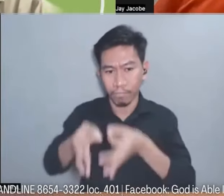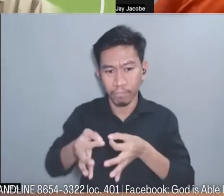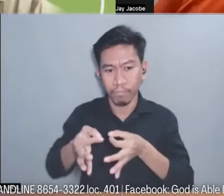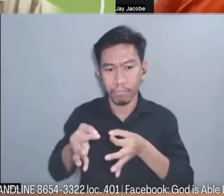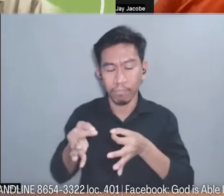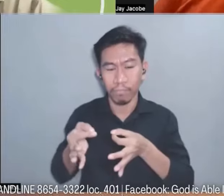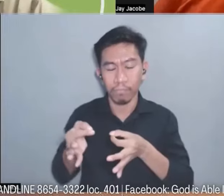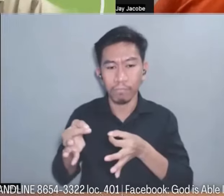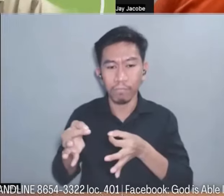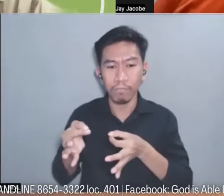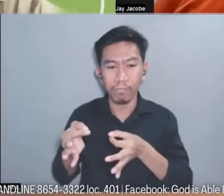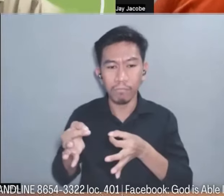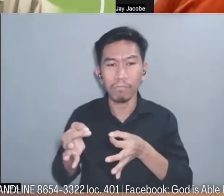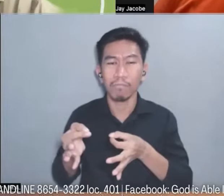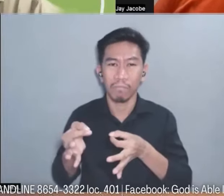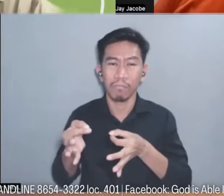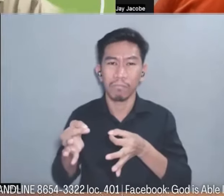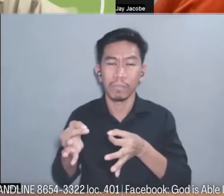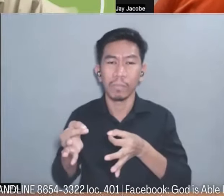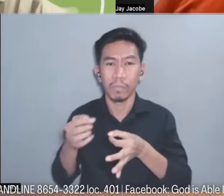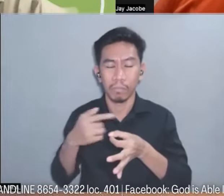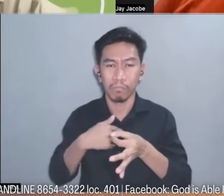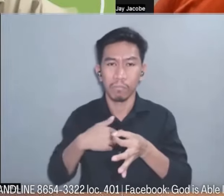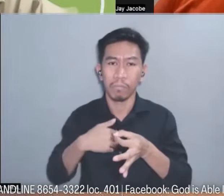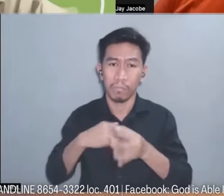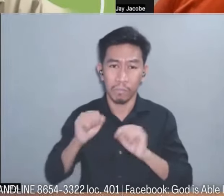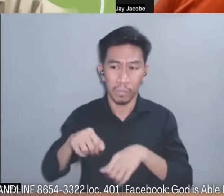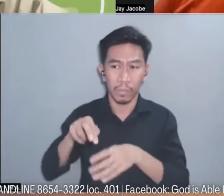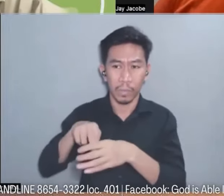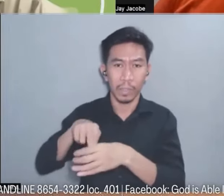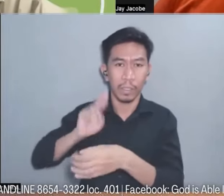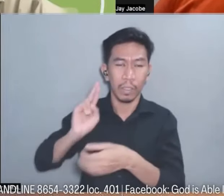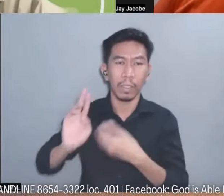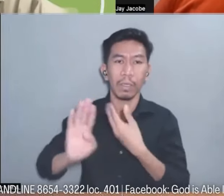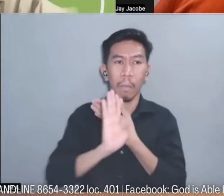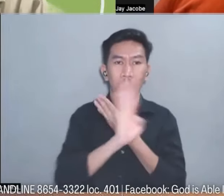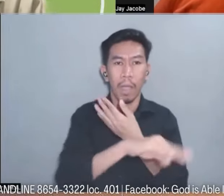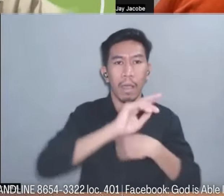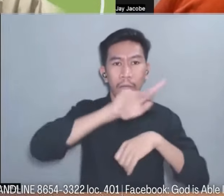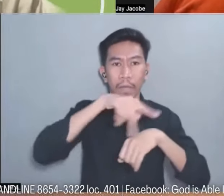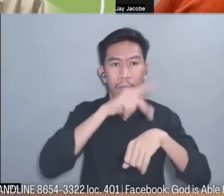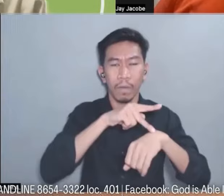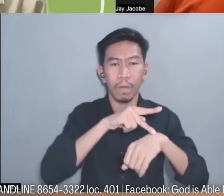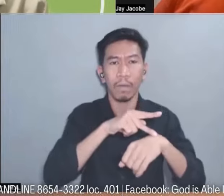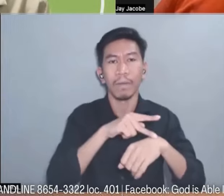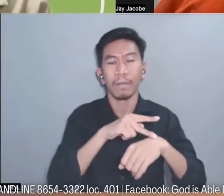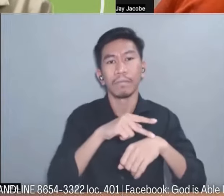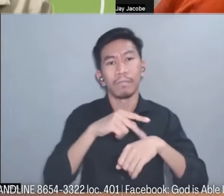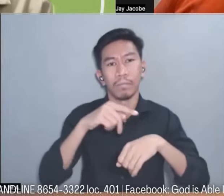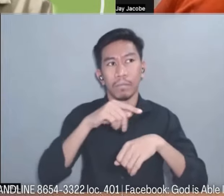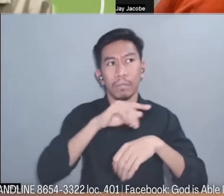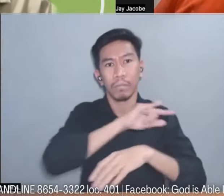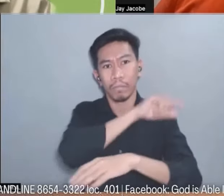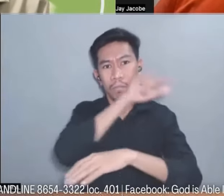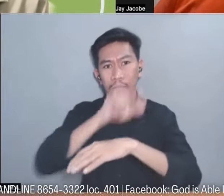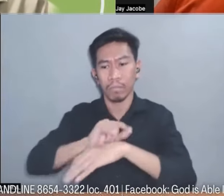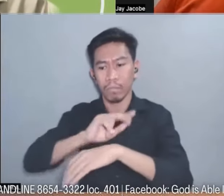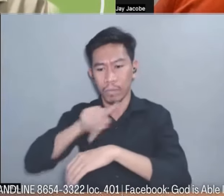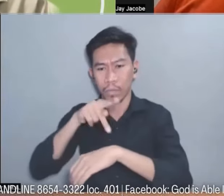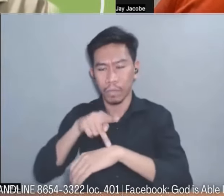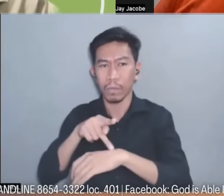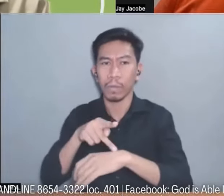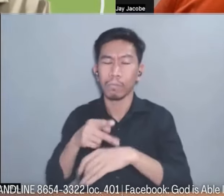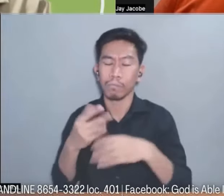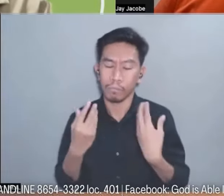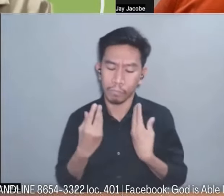kung pwedeng umuwi nilang ako mag-resign para makapagaling ako sa Pilipinas pero I believe from